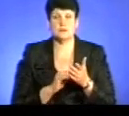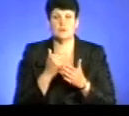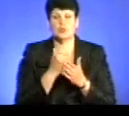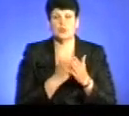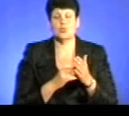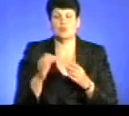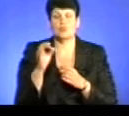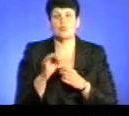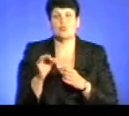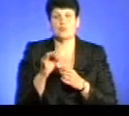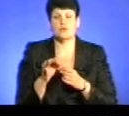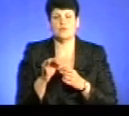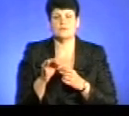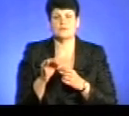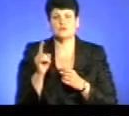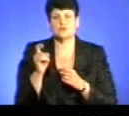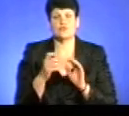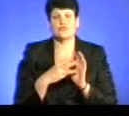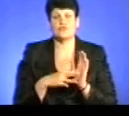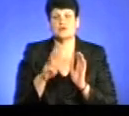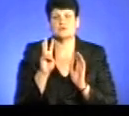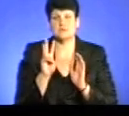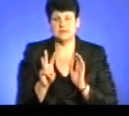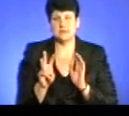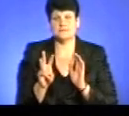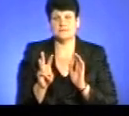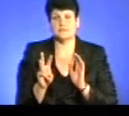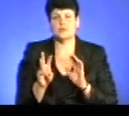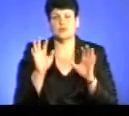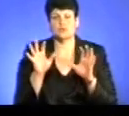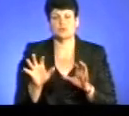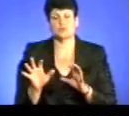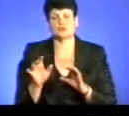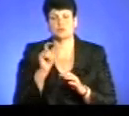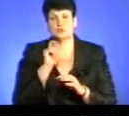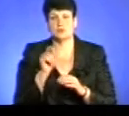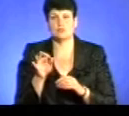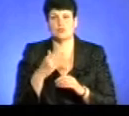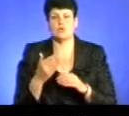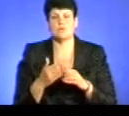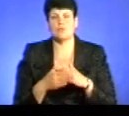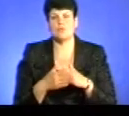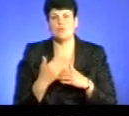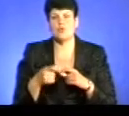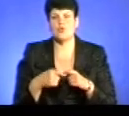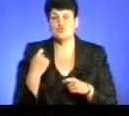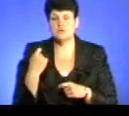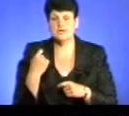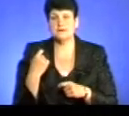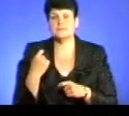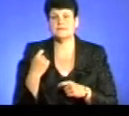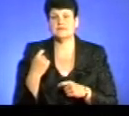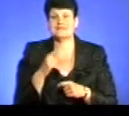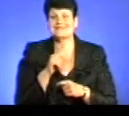за статтею 183, значком 1 Кодексу України про адміністративне правопорушення за